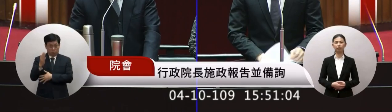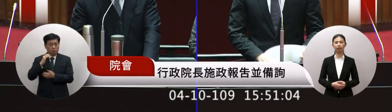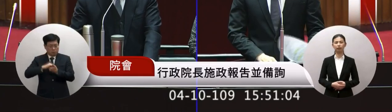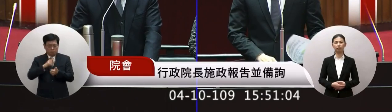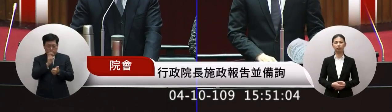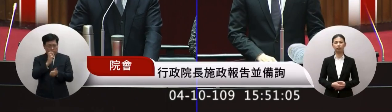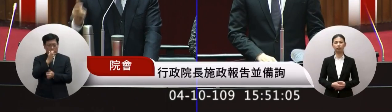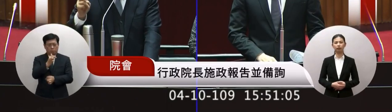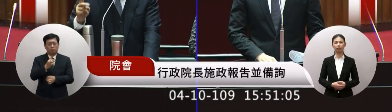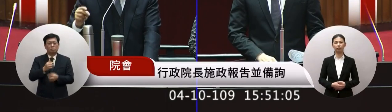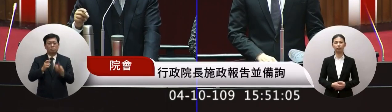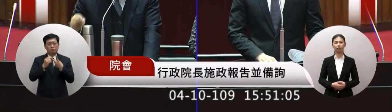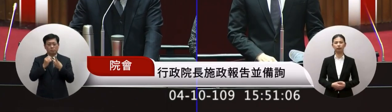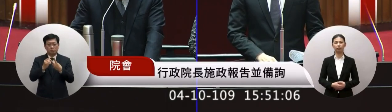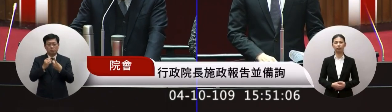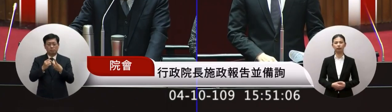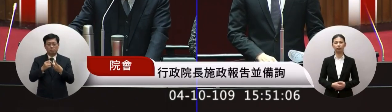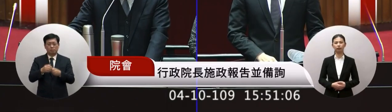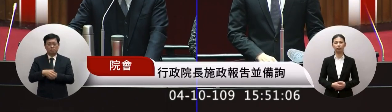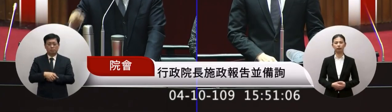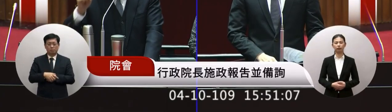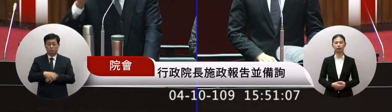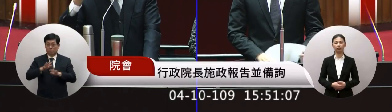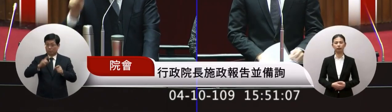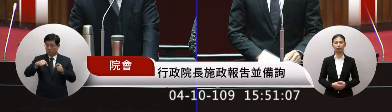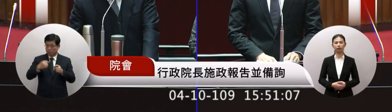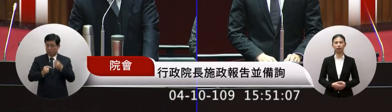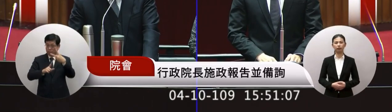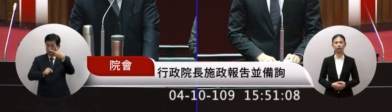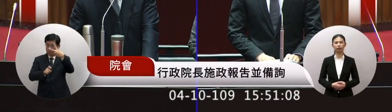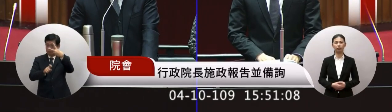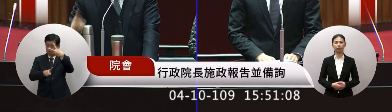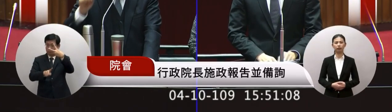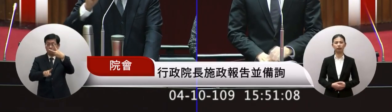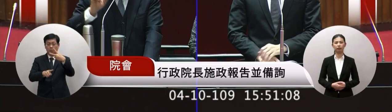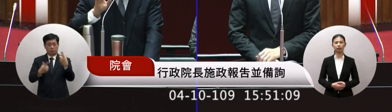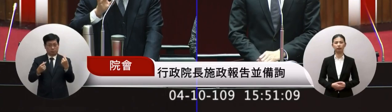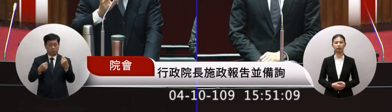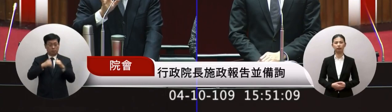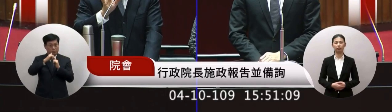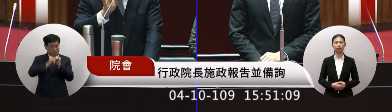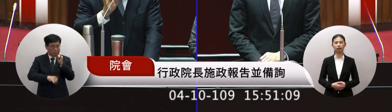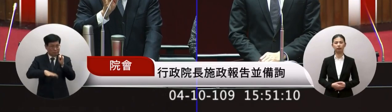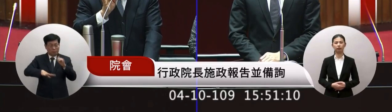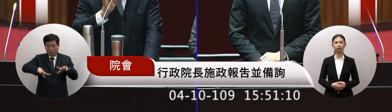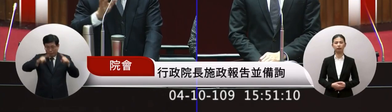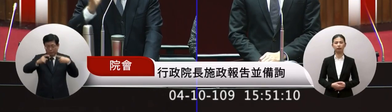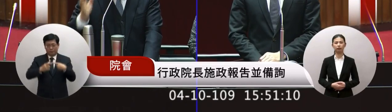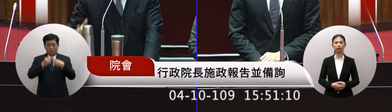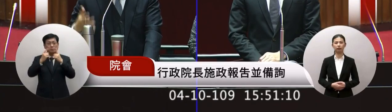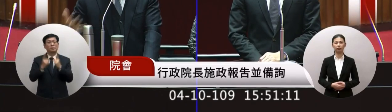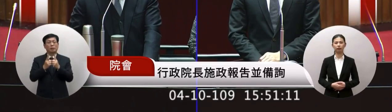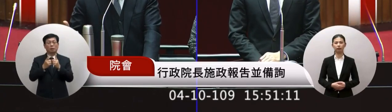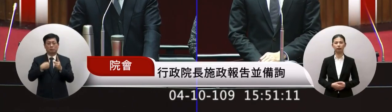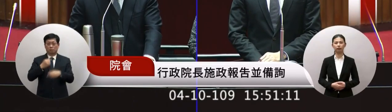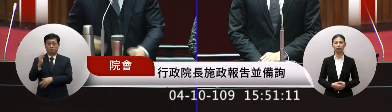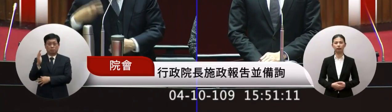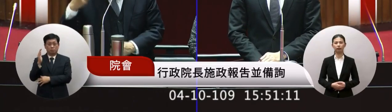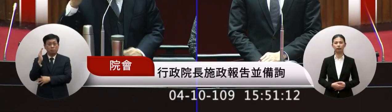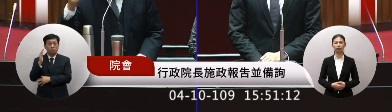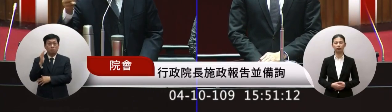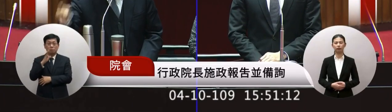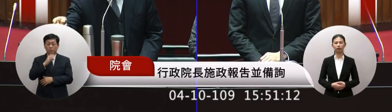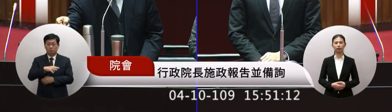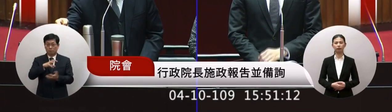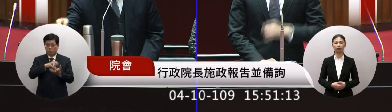國庫調第二天你看今年二月十一也歷史性第一次我們政府賣